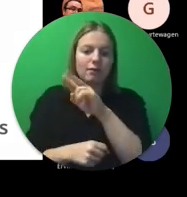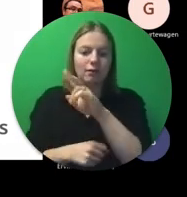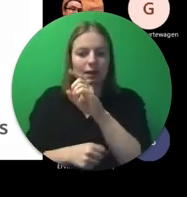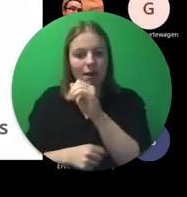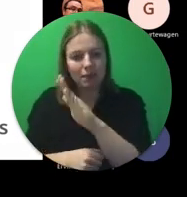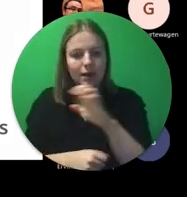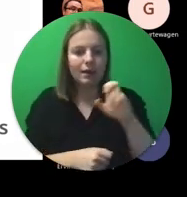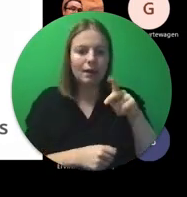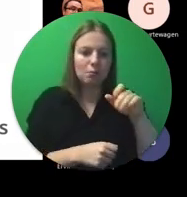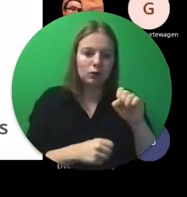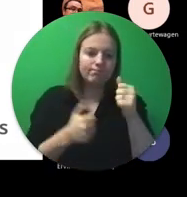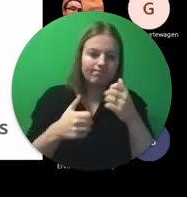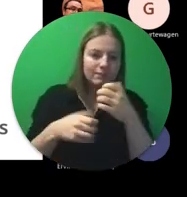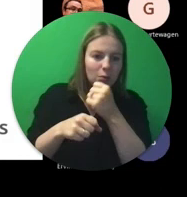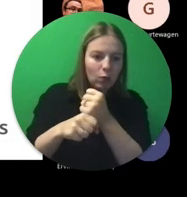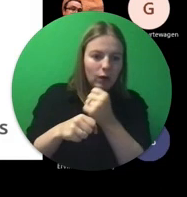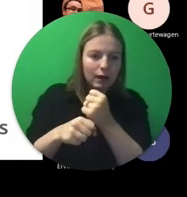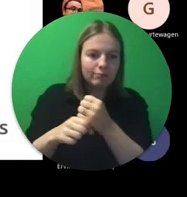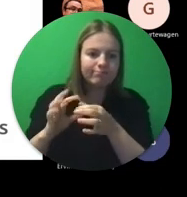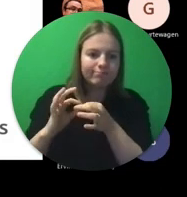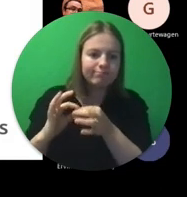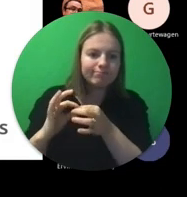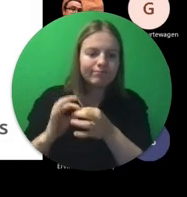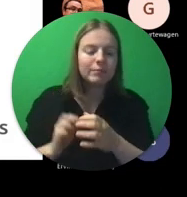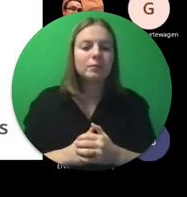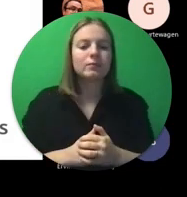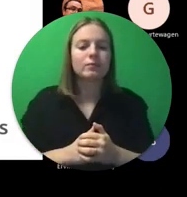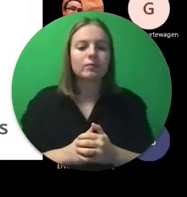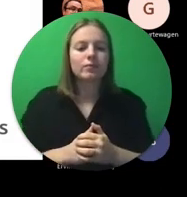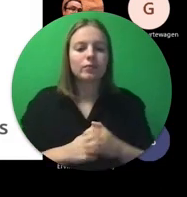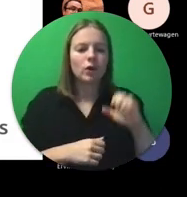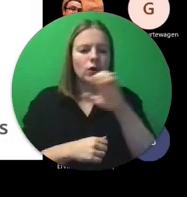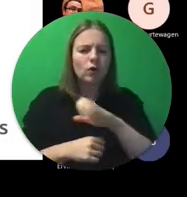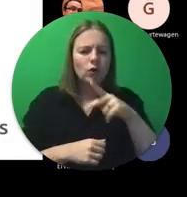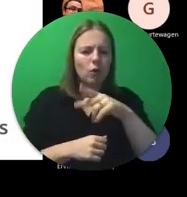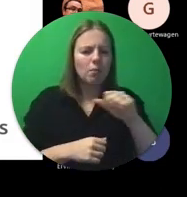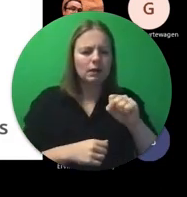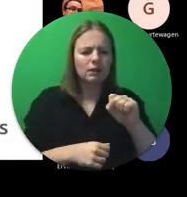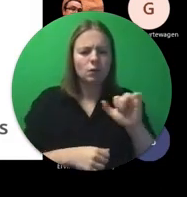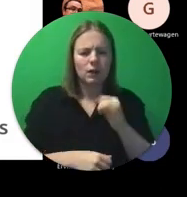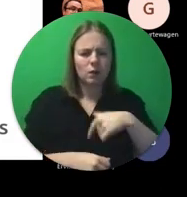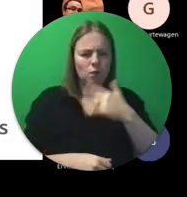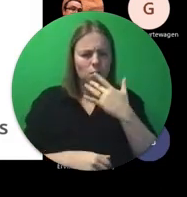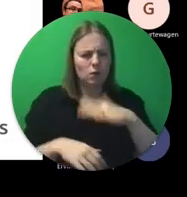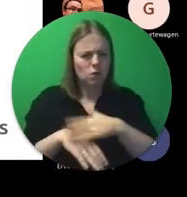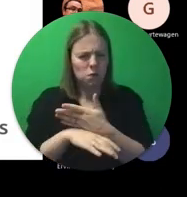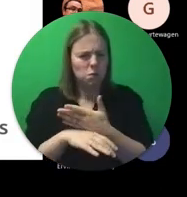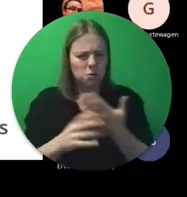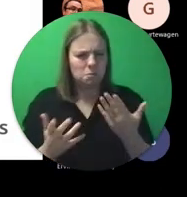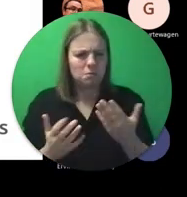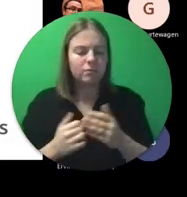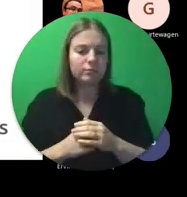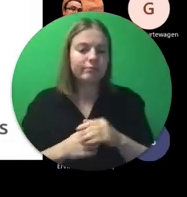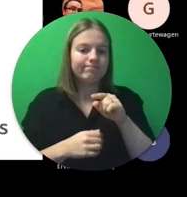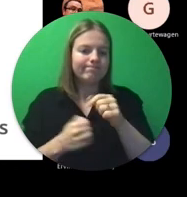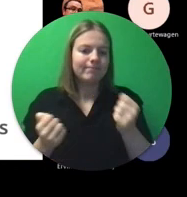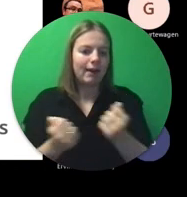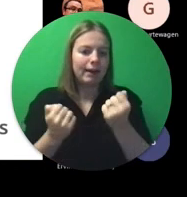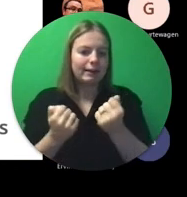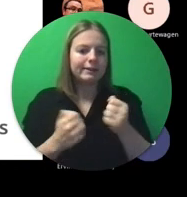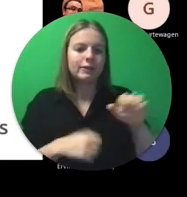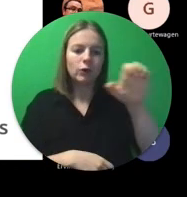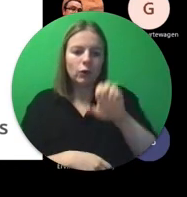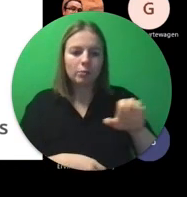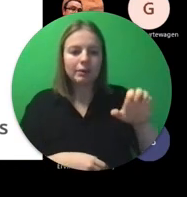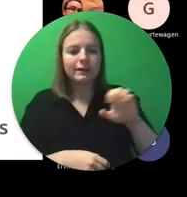EPOS en VDAB. Wat willen we nu met Europas doen? Want het is ook een actie van de Europese Unie,